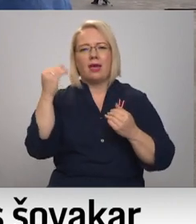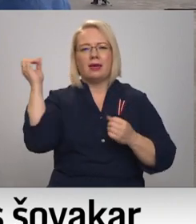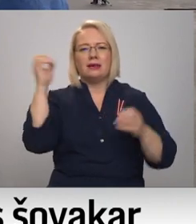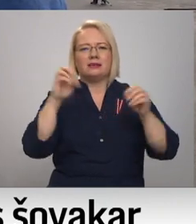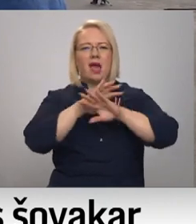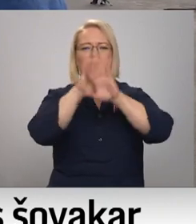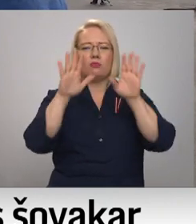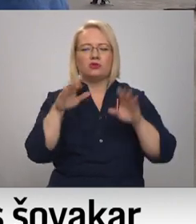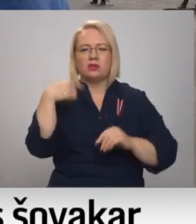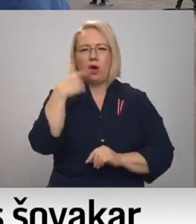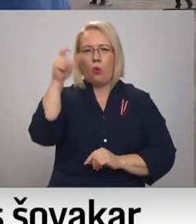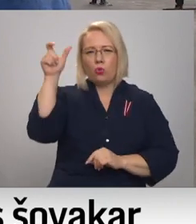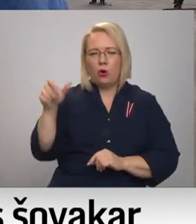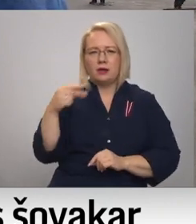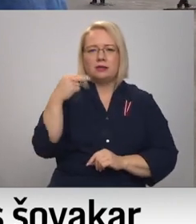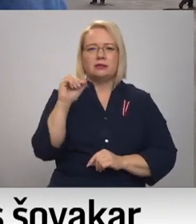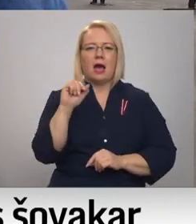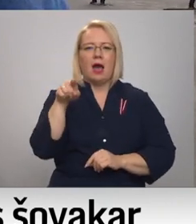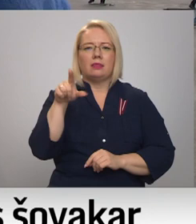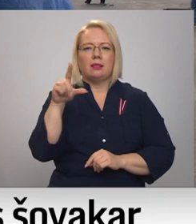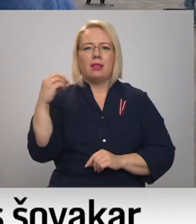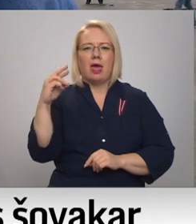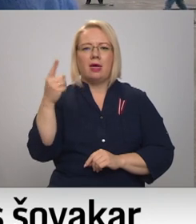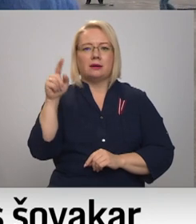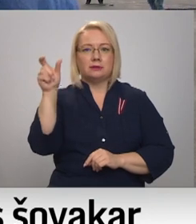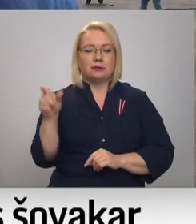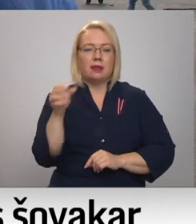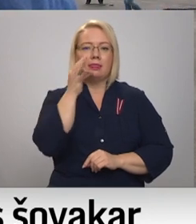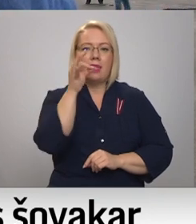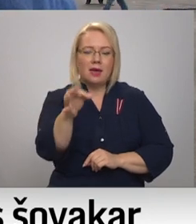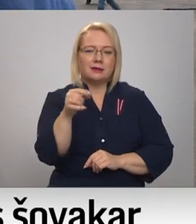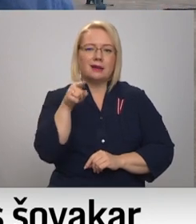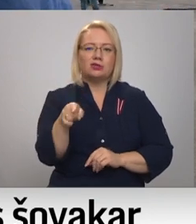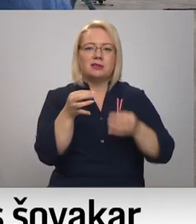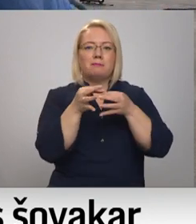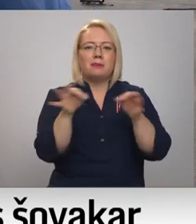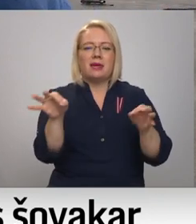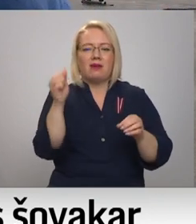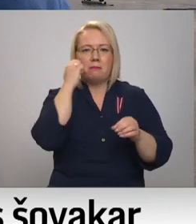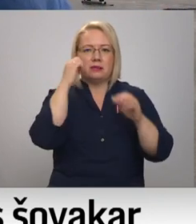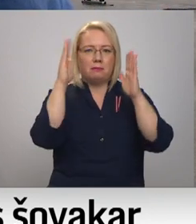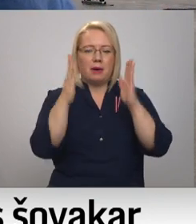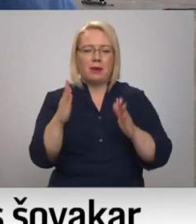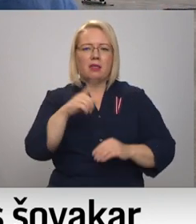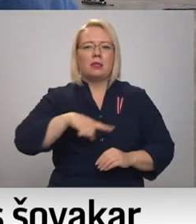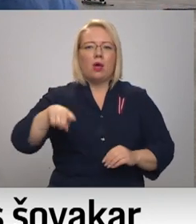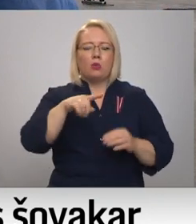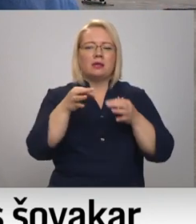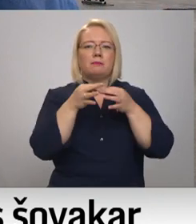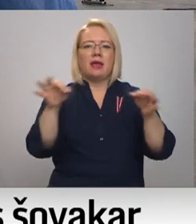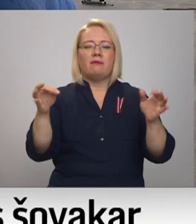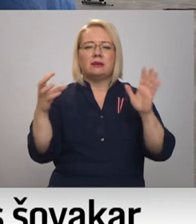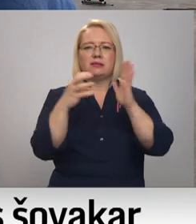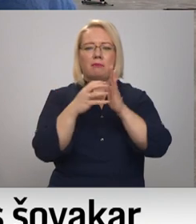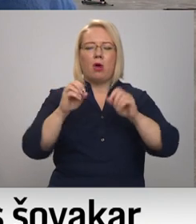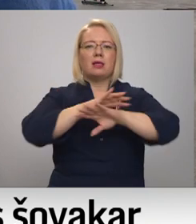iniciātors Valdis Zatleris minēja, ka šis brīvības pieminekles ir tautas brīvības simbols